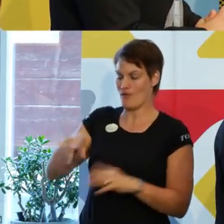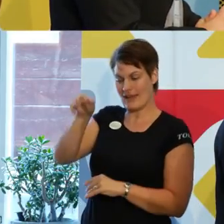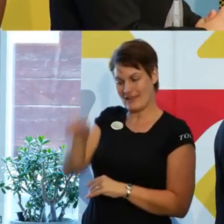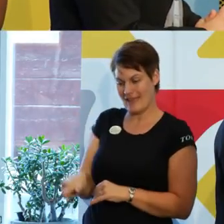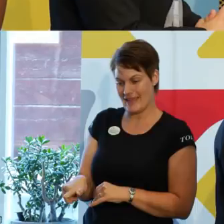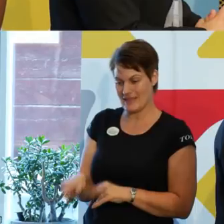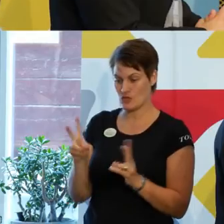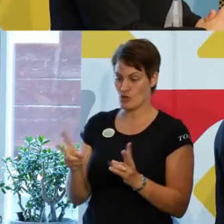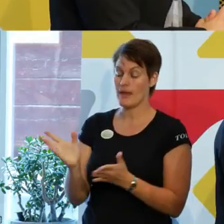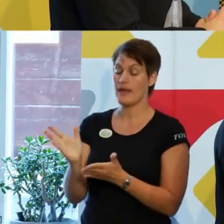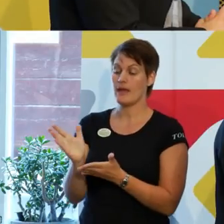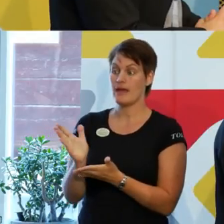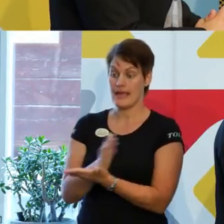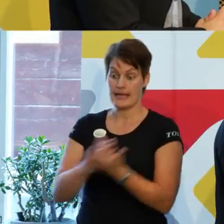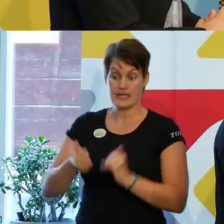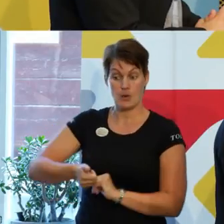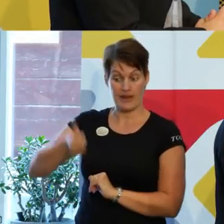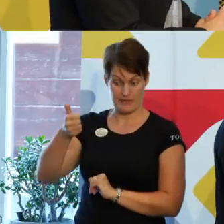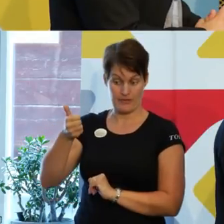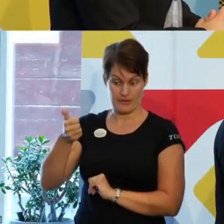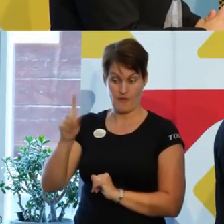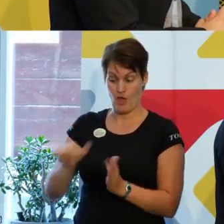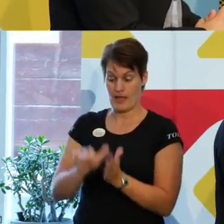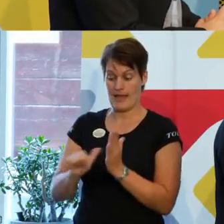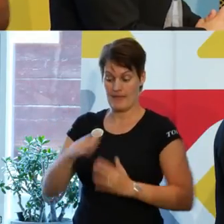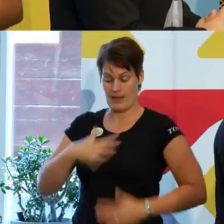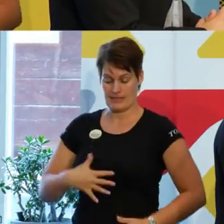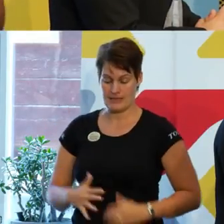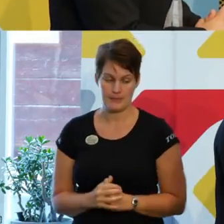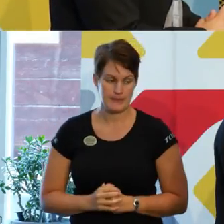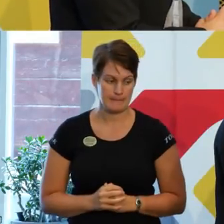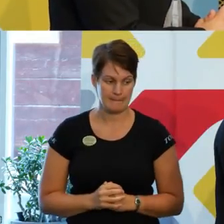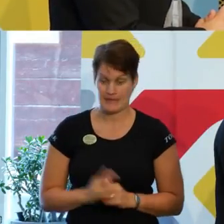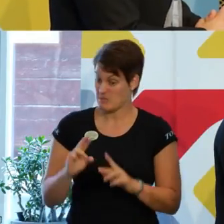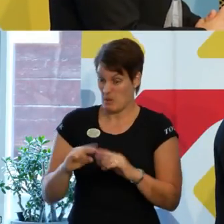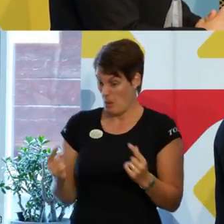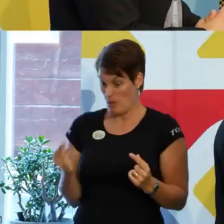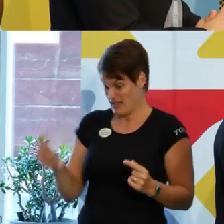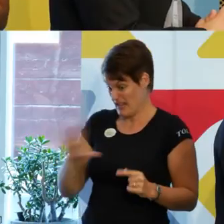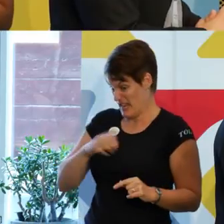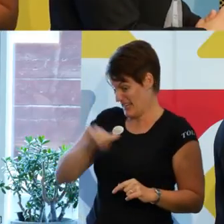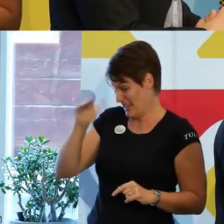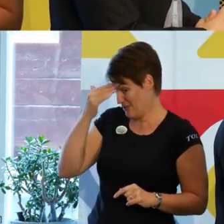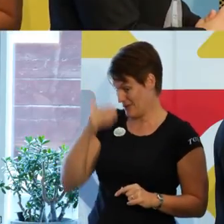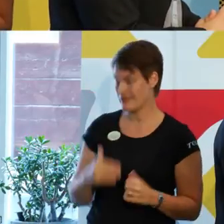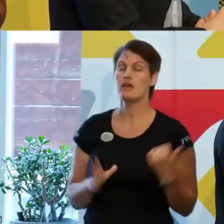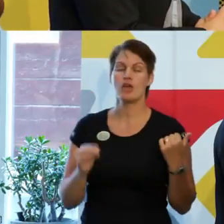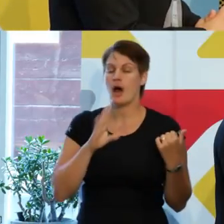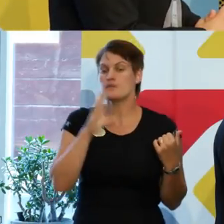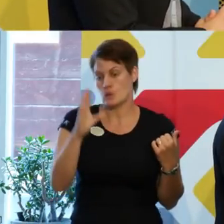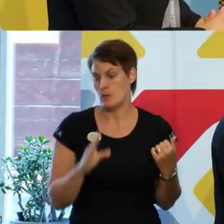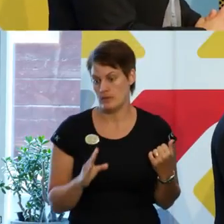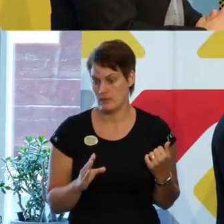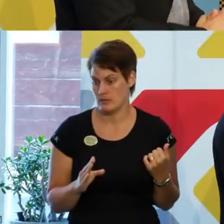som enhetschef för elevhälsan? Spelar det någon roll? Absolut, det är ju det